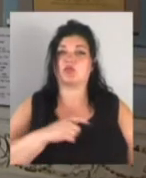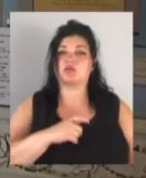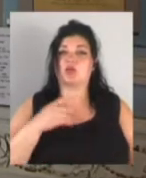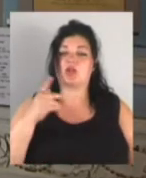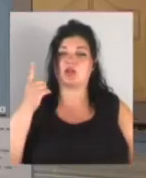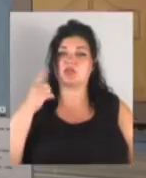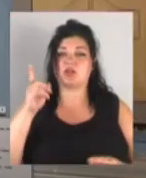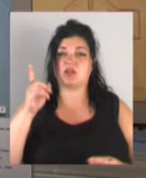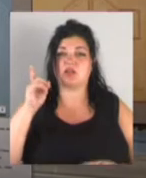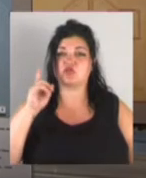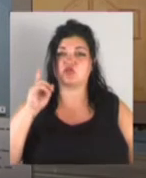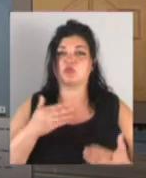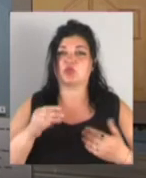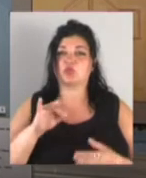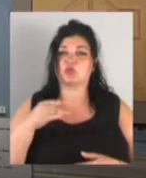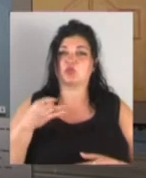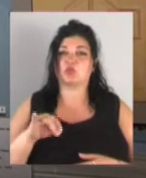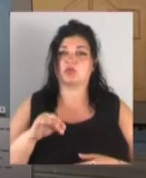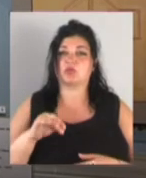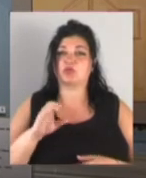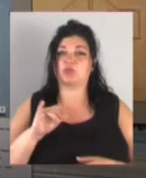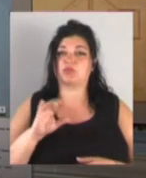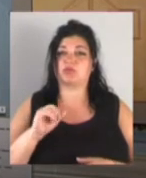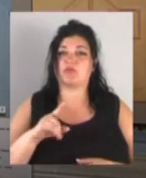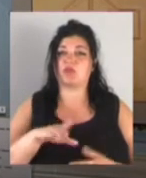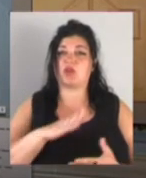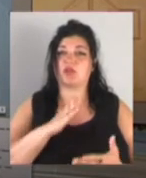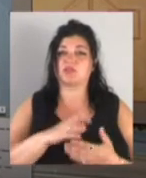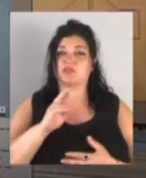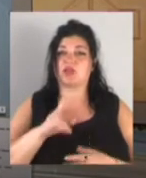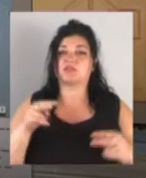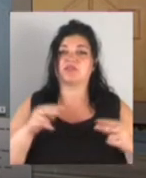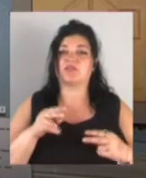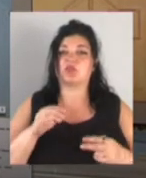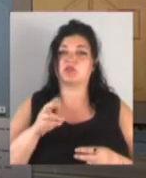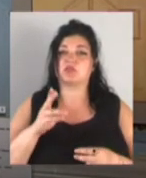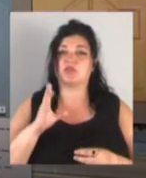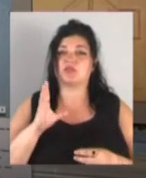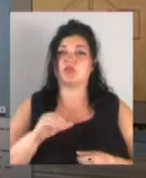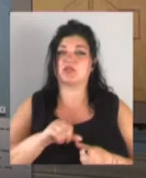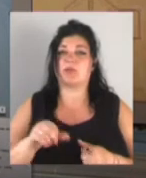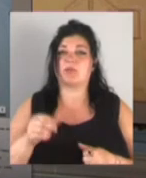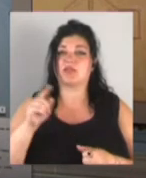Юрій Слюсар. «Вона є як свідоцтвом саме тих подій.